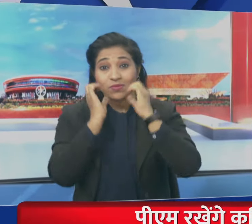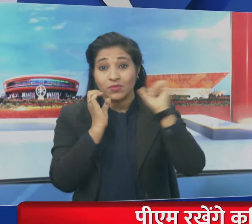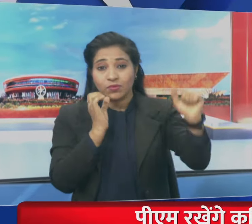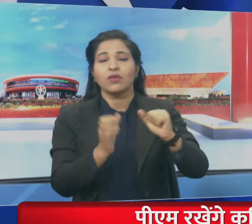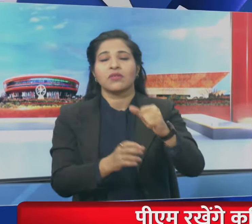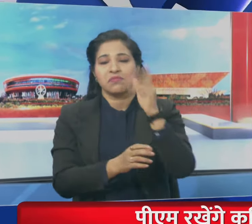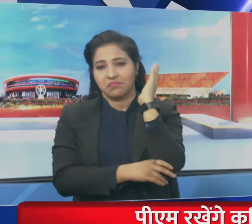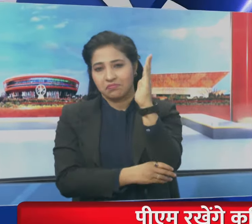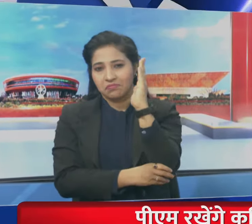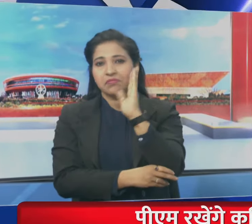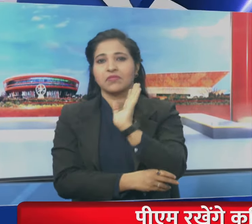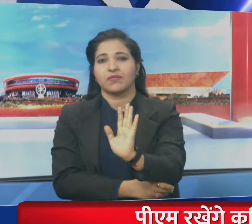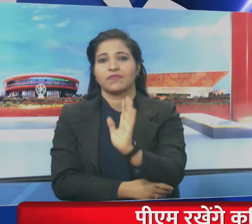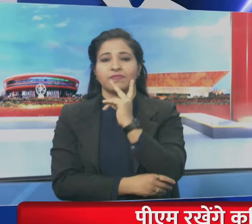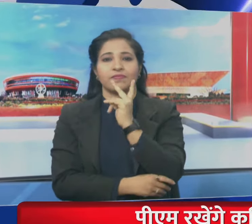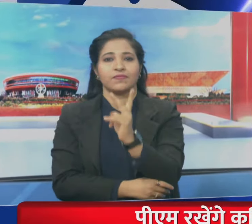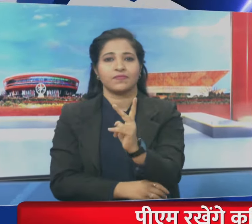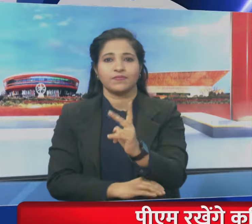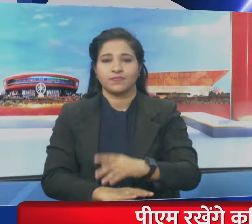संभोधित